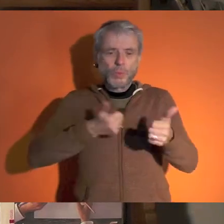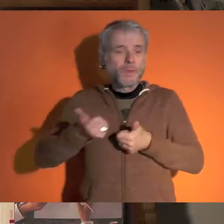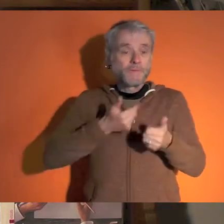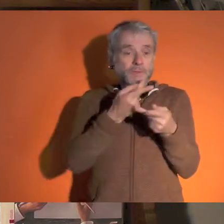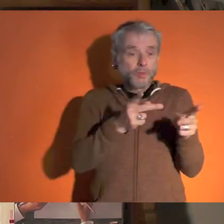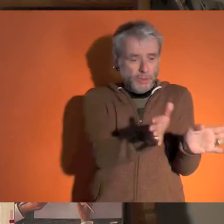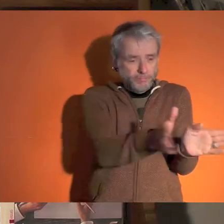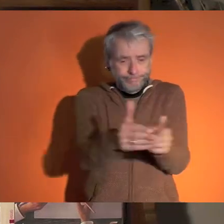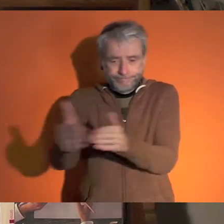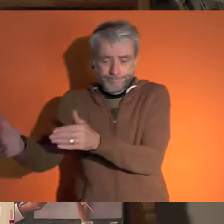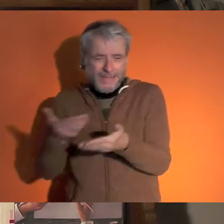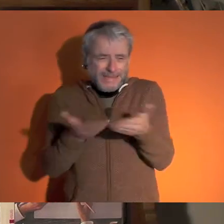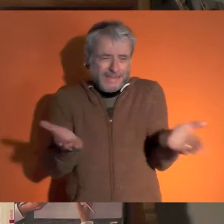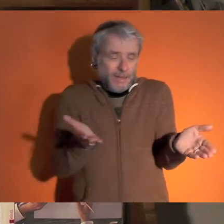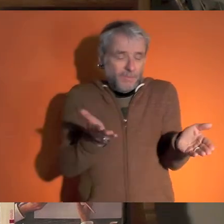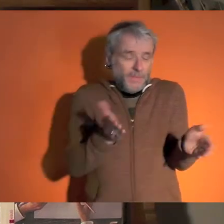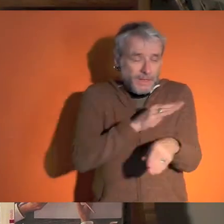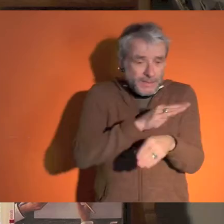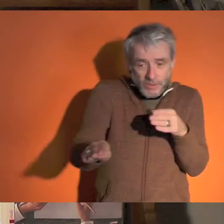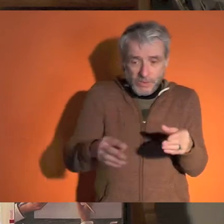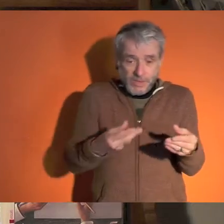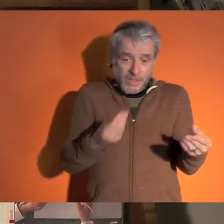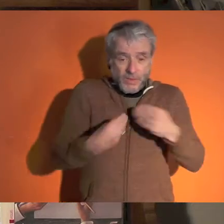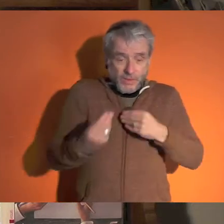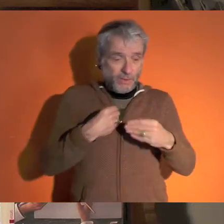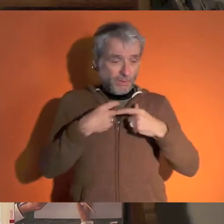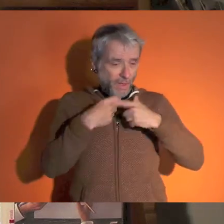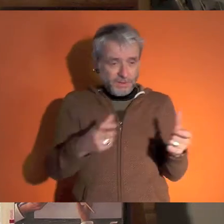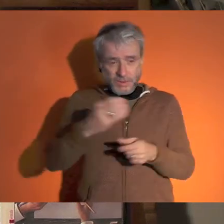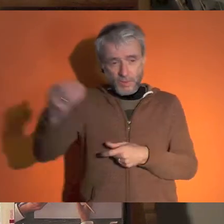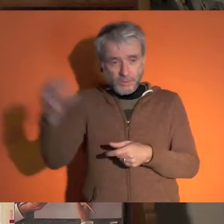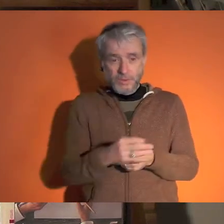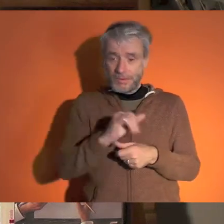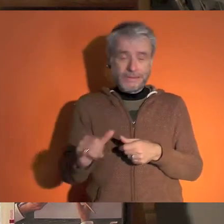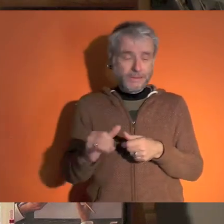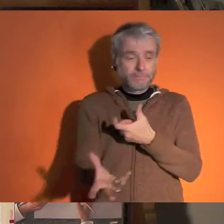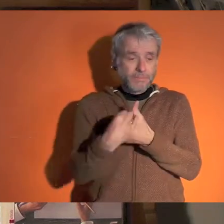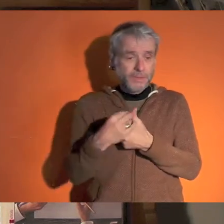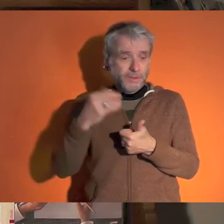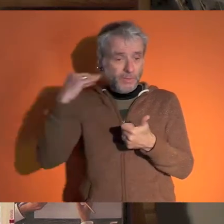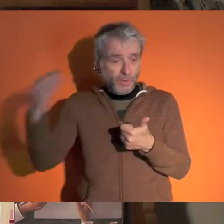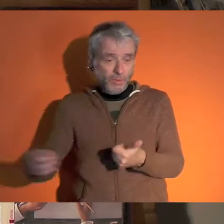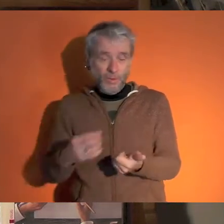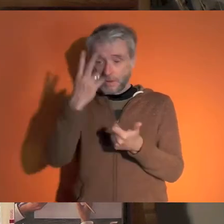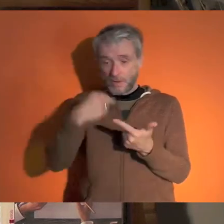différents services publics, de façon simple, de façon sécurisée, de façon accessible pour les personnes malintendantes,